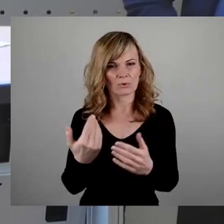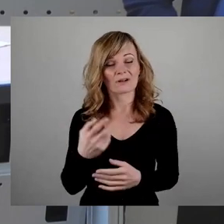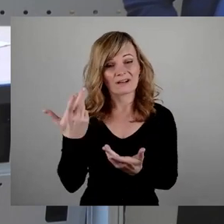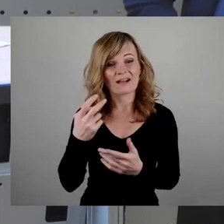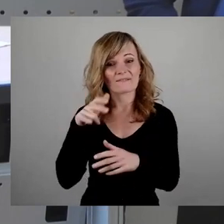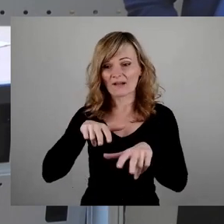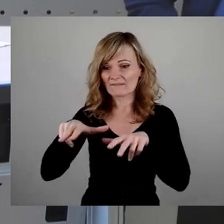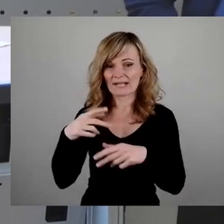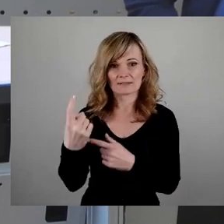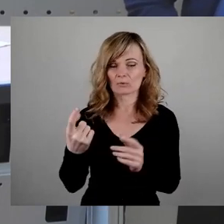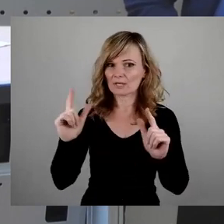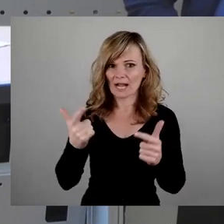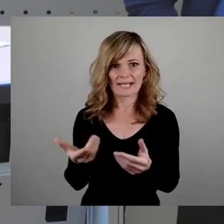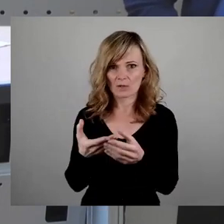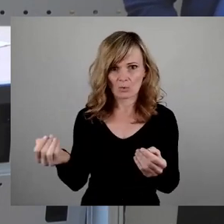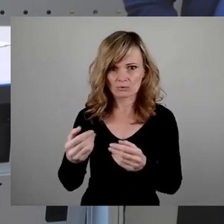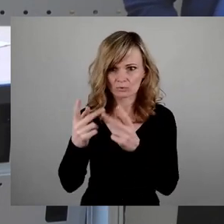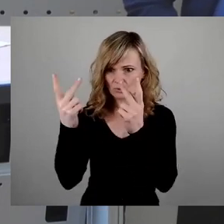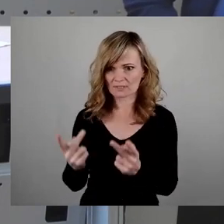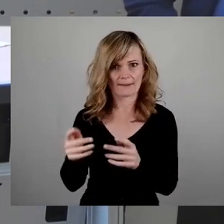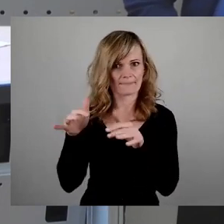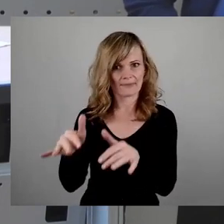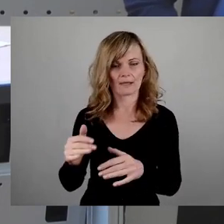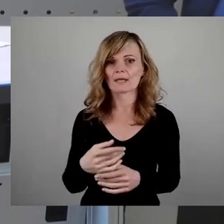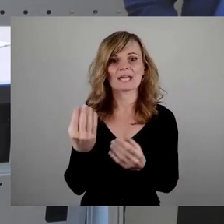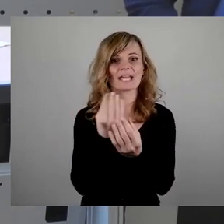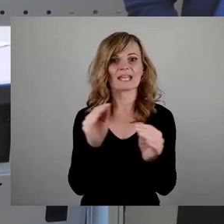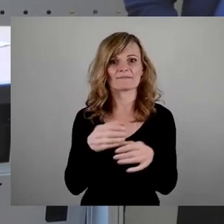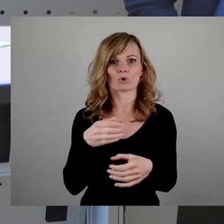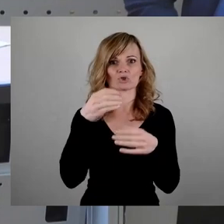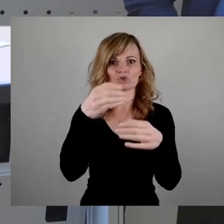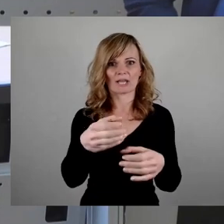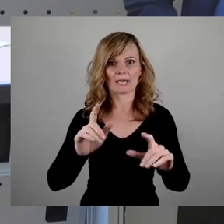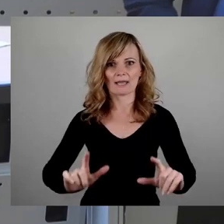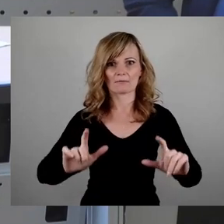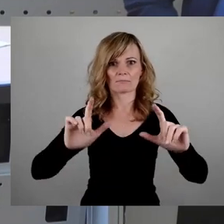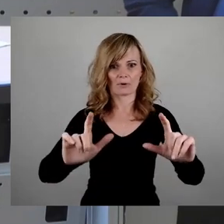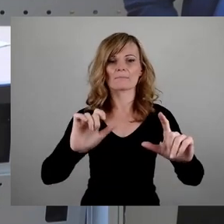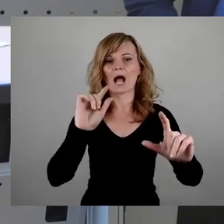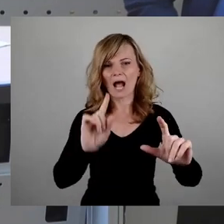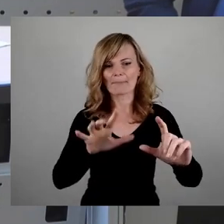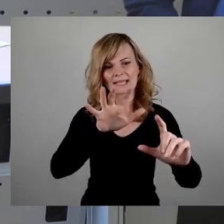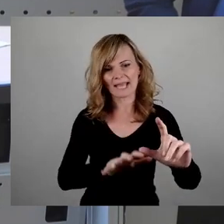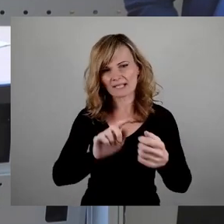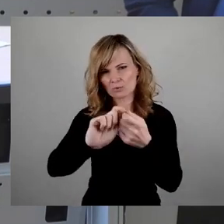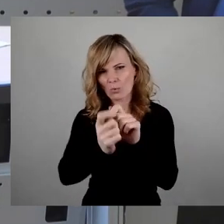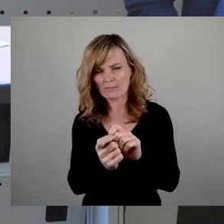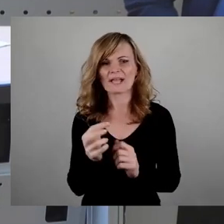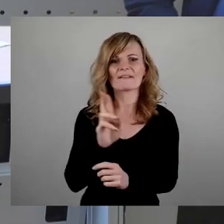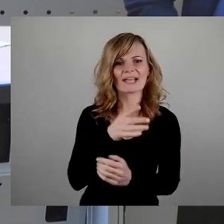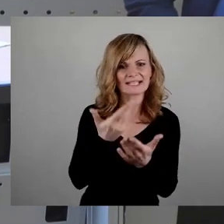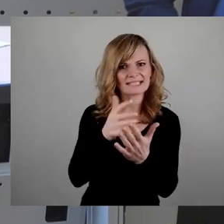auch gar kein Lösungskonzept parat. Die Infostähle wurde mit einem geänderten Text wiedererrichtet. Wer hat denn den Text inhaltlich geprüft?